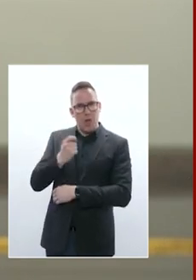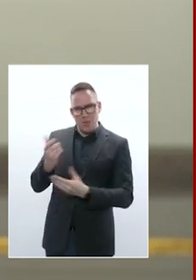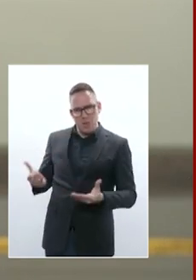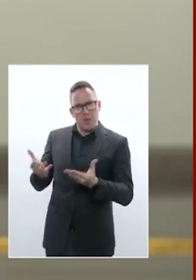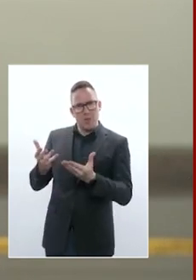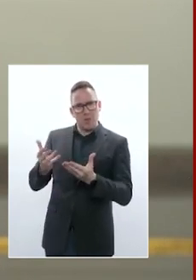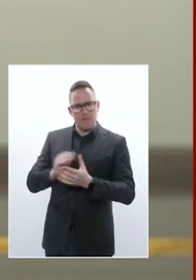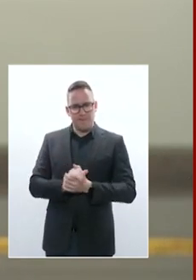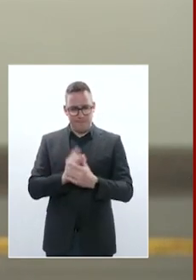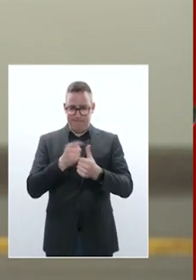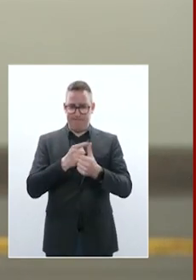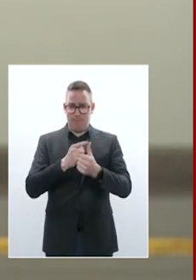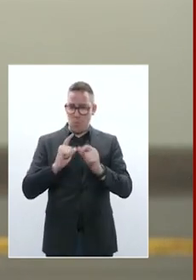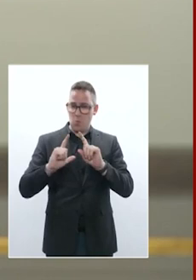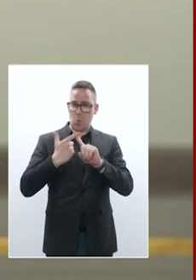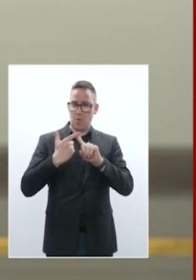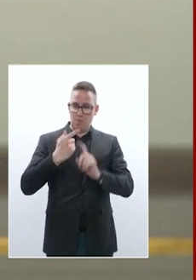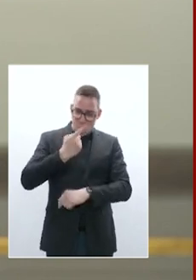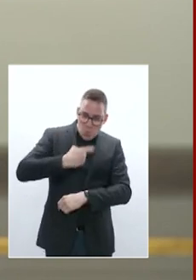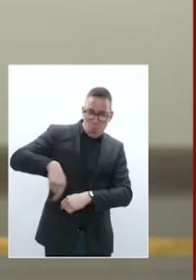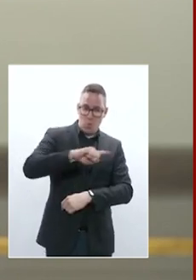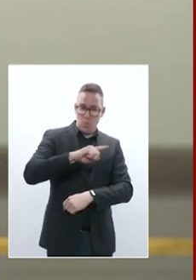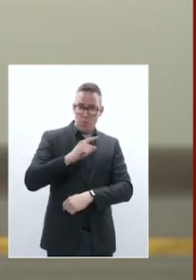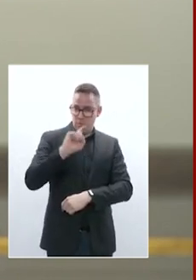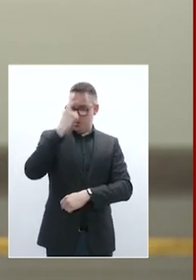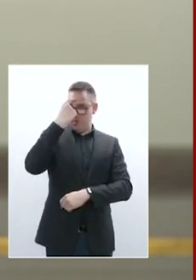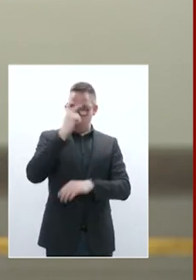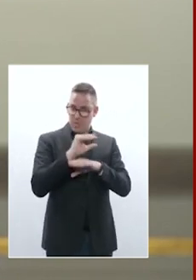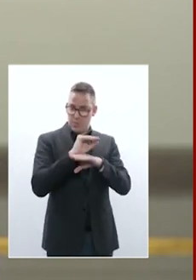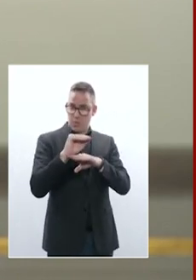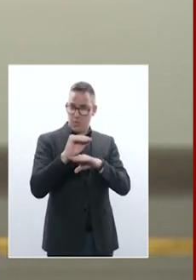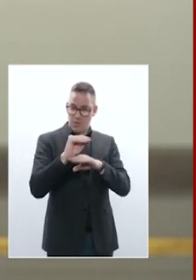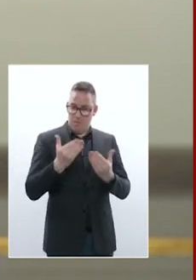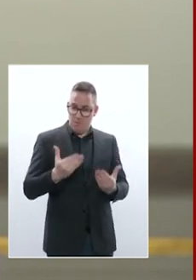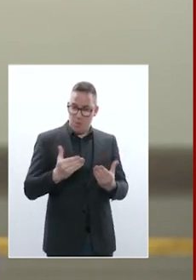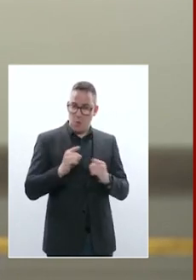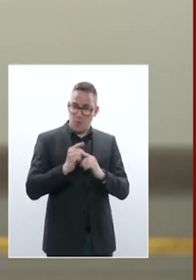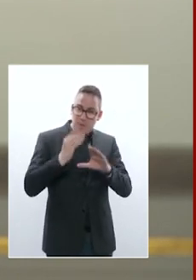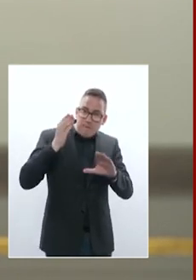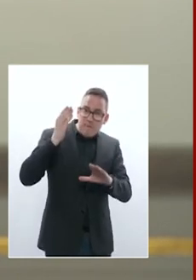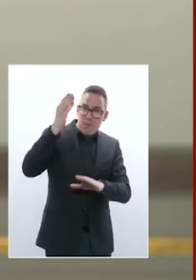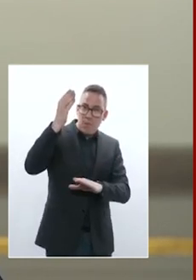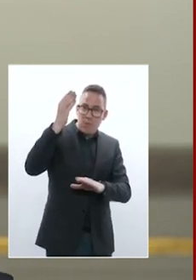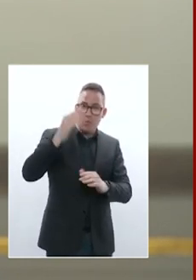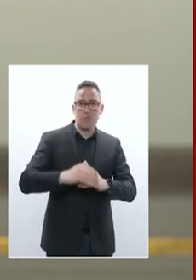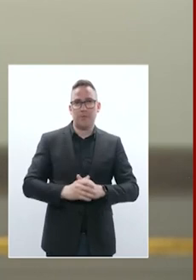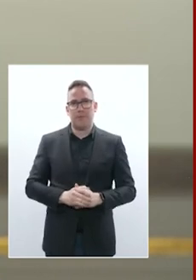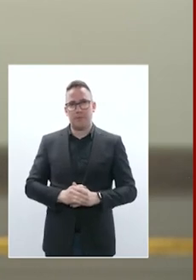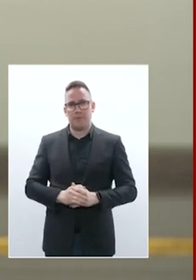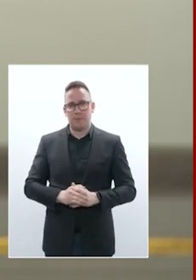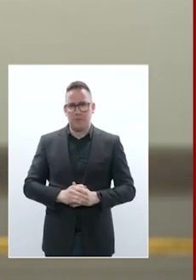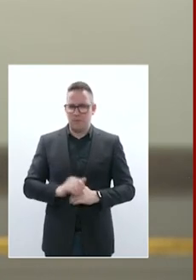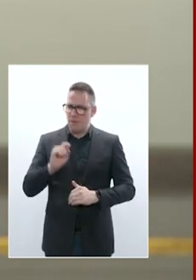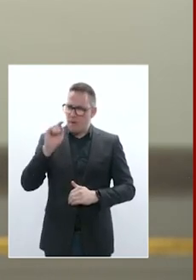notre sécurité collective, d'aujourd'hui et de demain. Et donc, de manière très claire et encore plus claire qu'hier, compte tenu